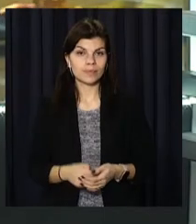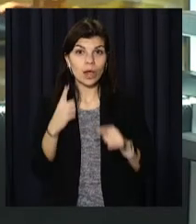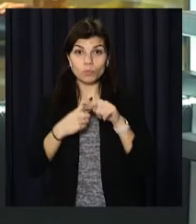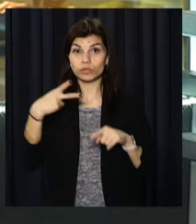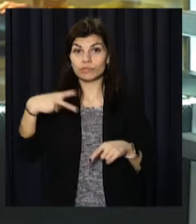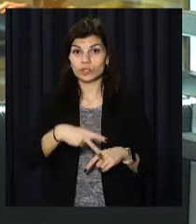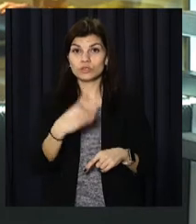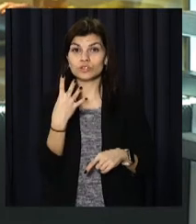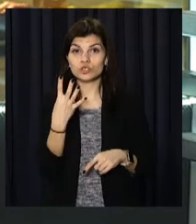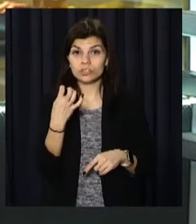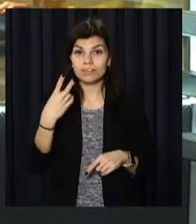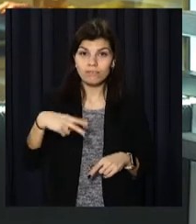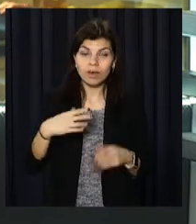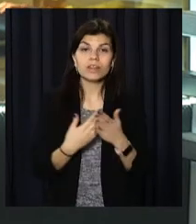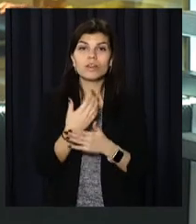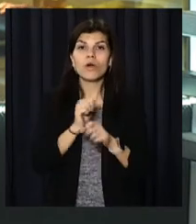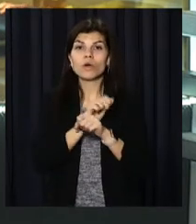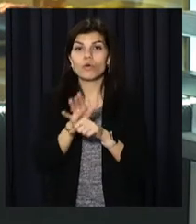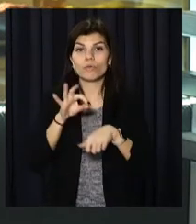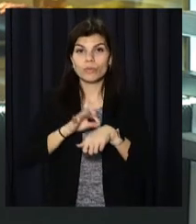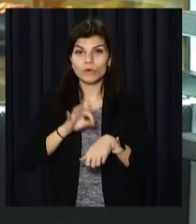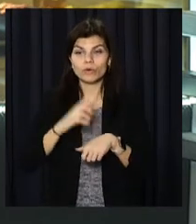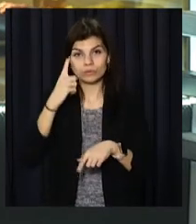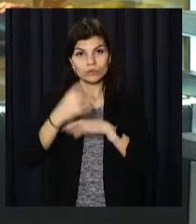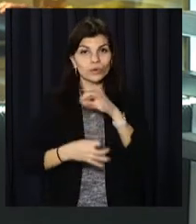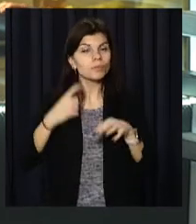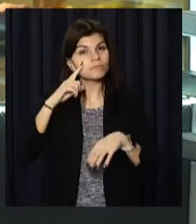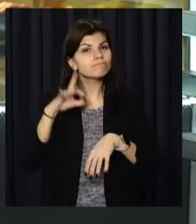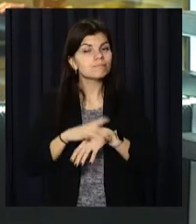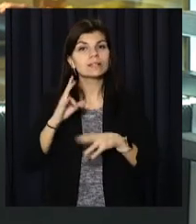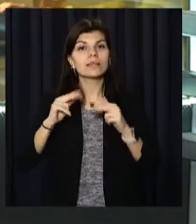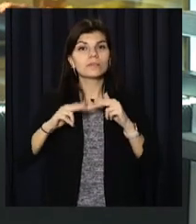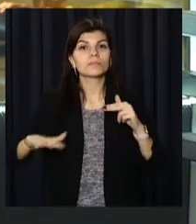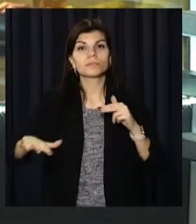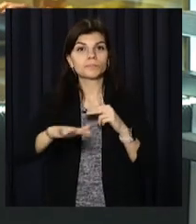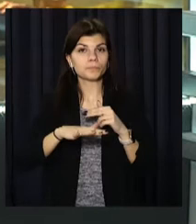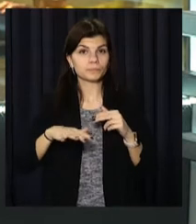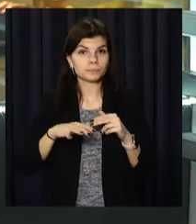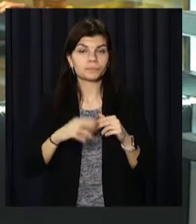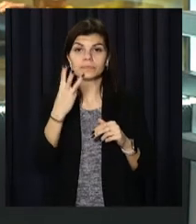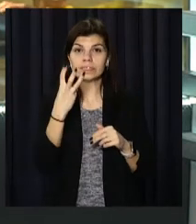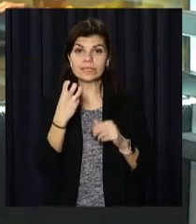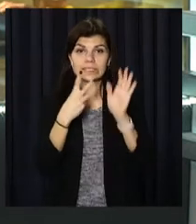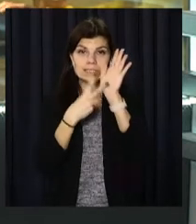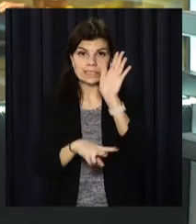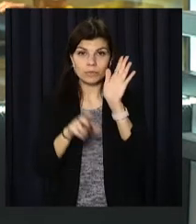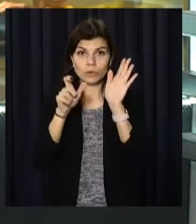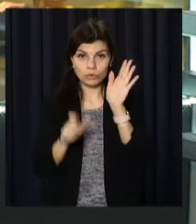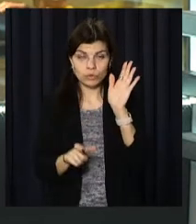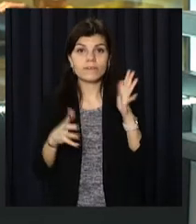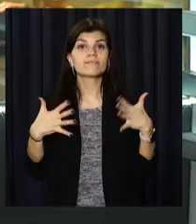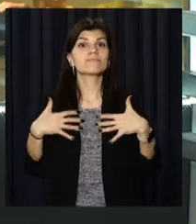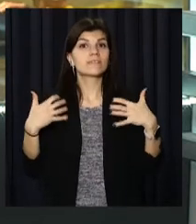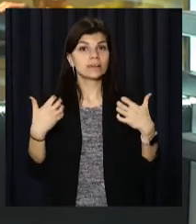Плюс 2420 нових коронавірусних хворих за добу зафіксували на Дніпропетровщині. 370 людей хворобу